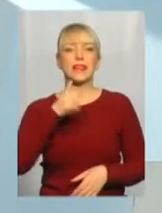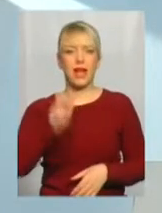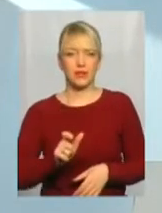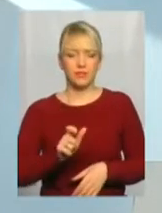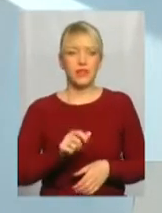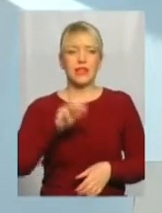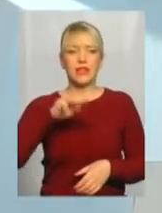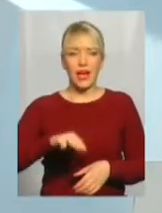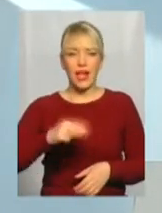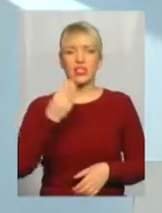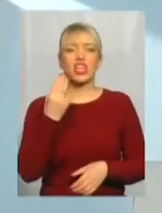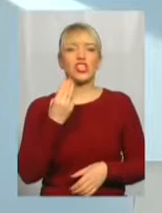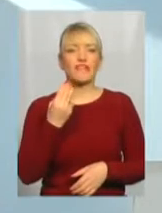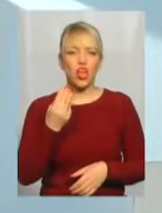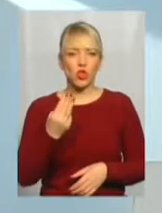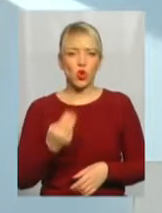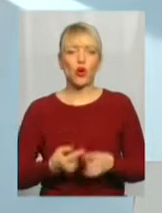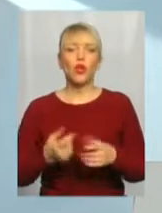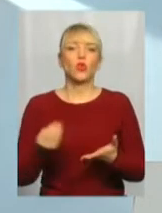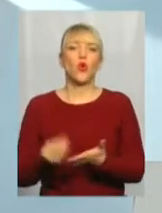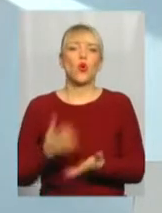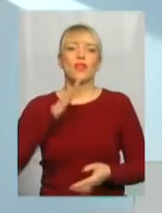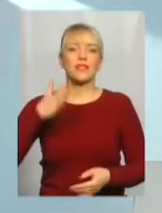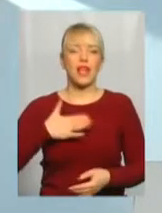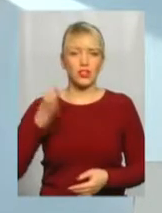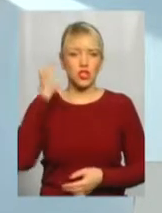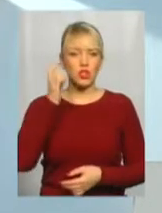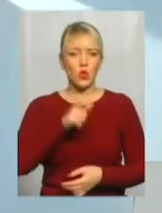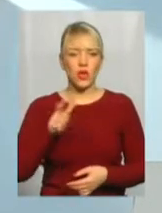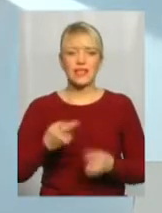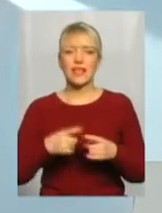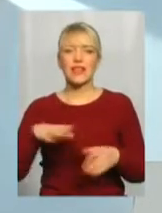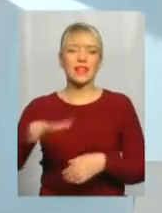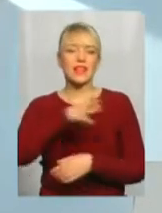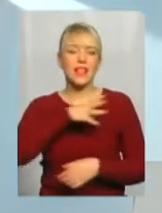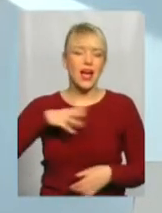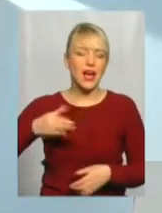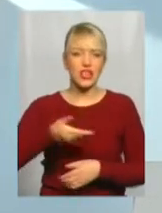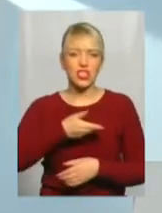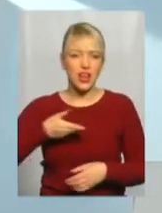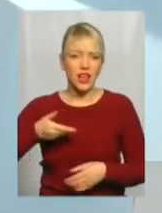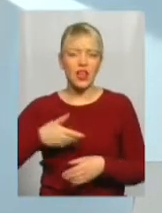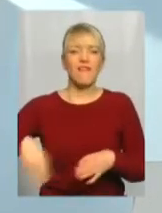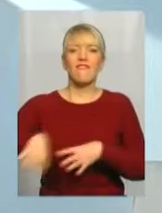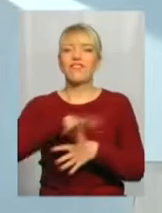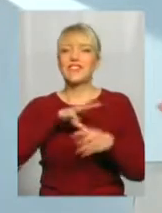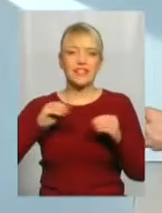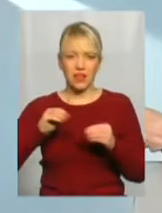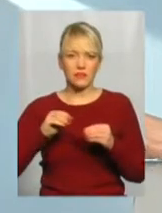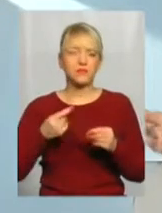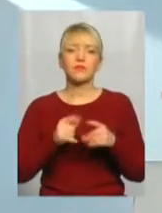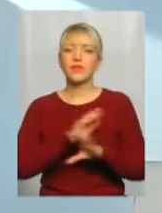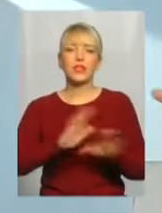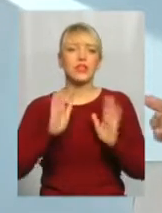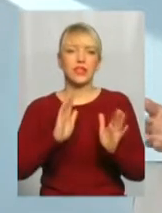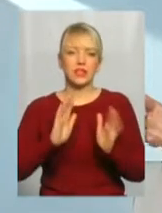я не боюсь повторитися, дорогі наші слухачі, це наше все. І це не тільки,